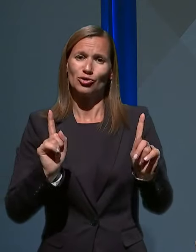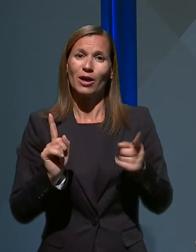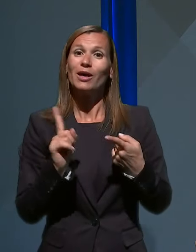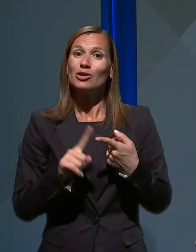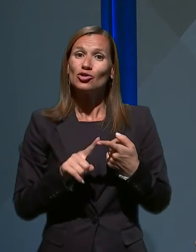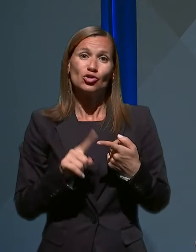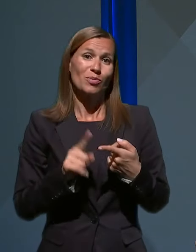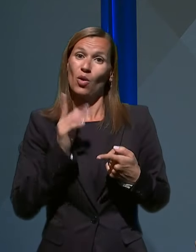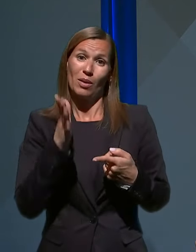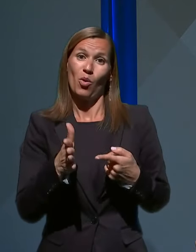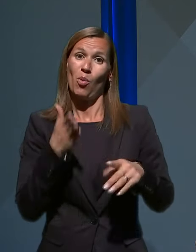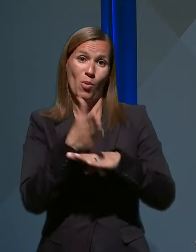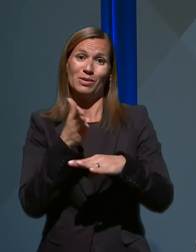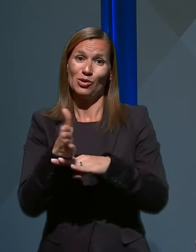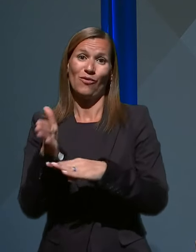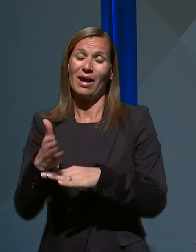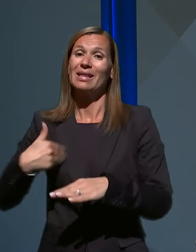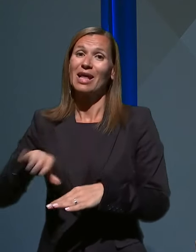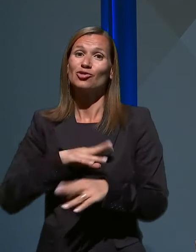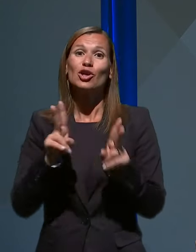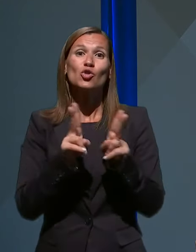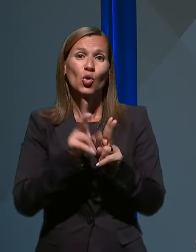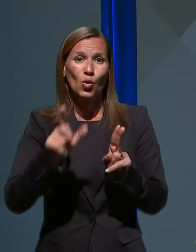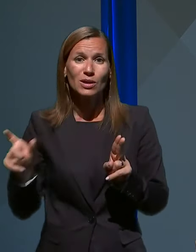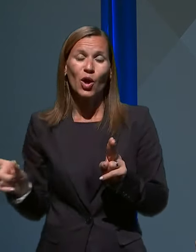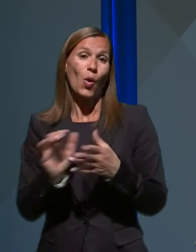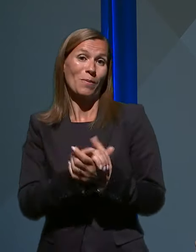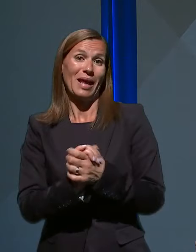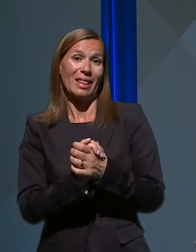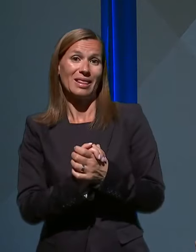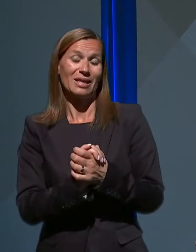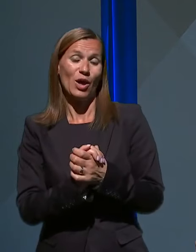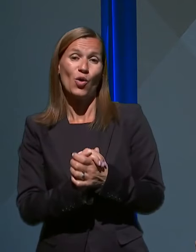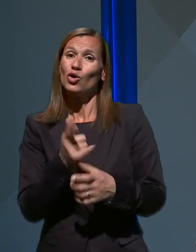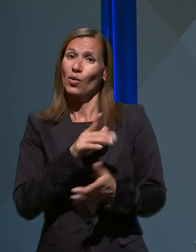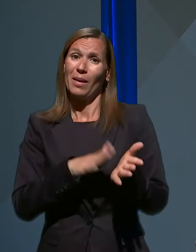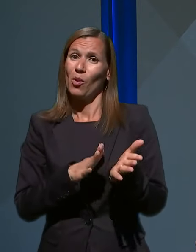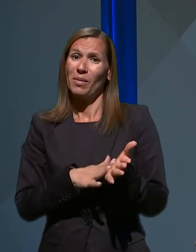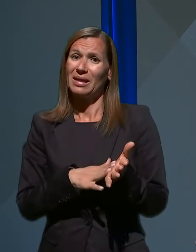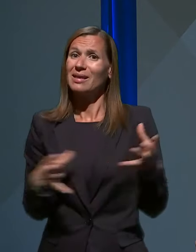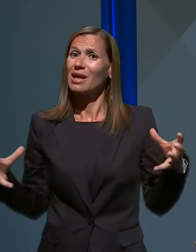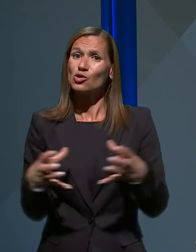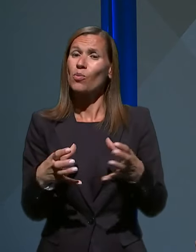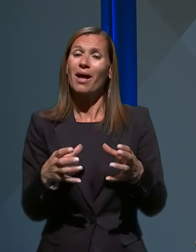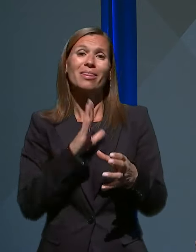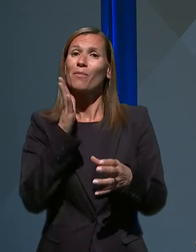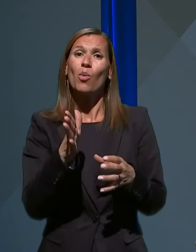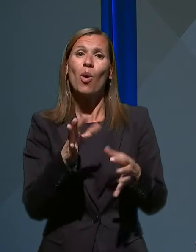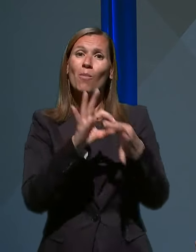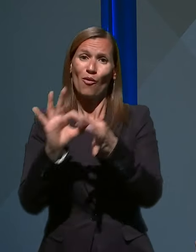ne bomo obiskovali naših sorodnikov in prijateljev, to ne pomeni, da ne bomo med sebojno povezani.